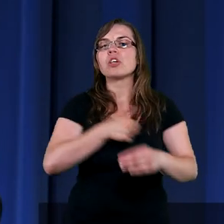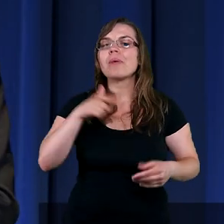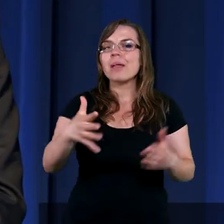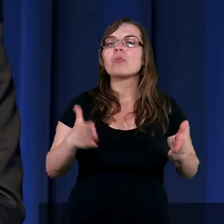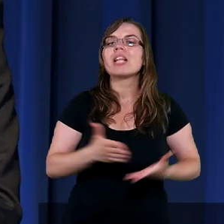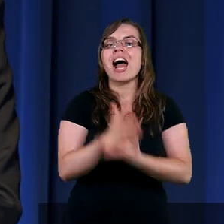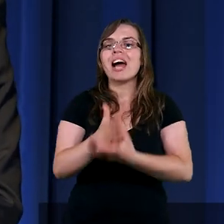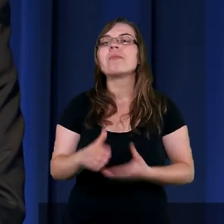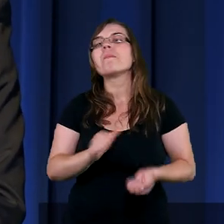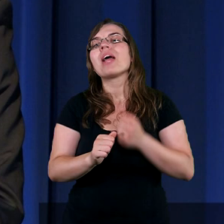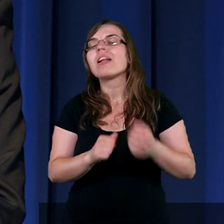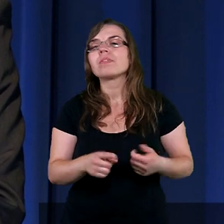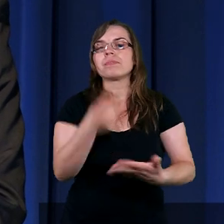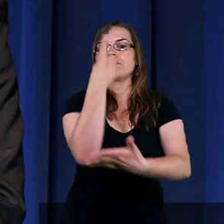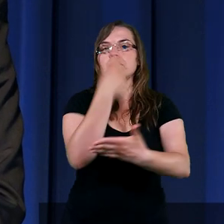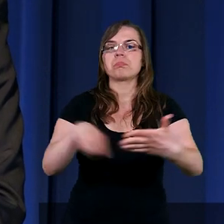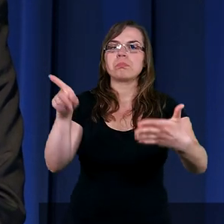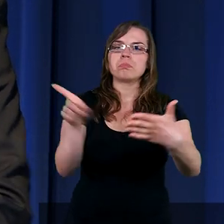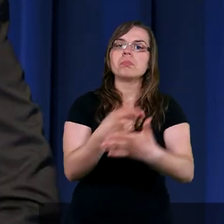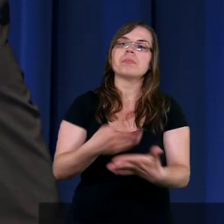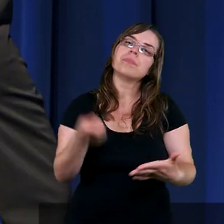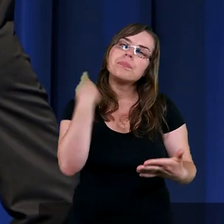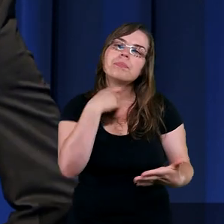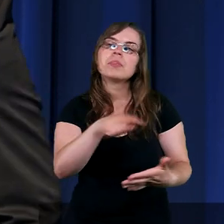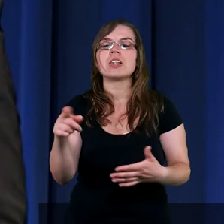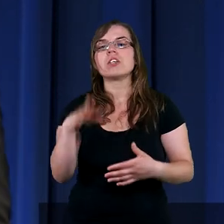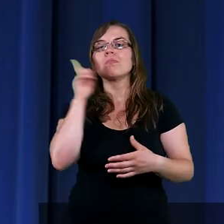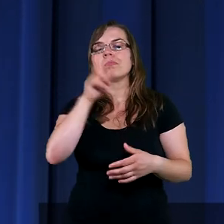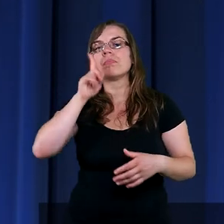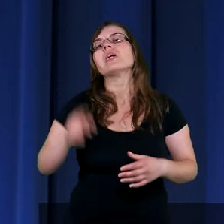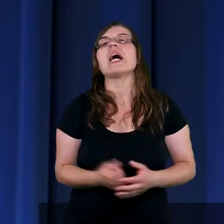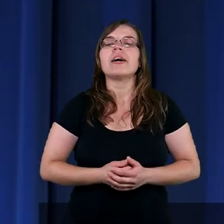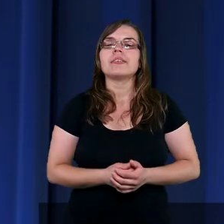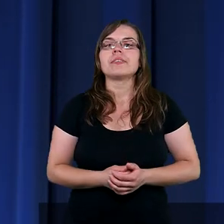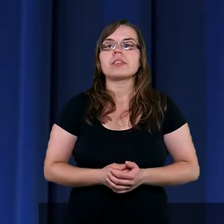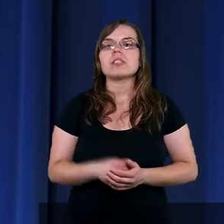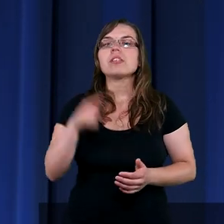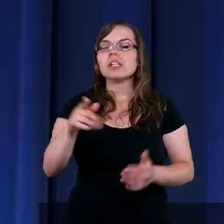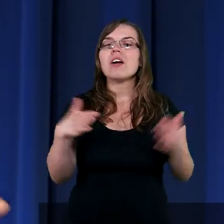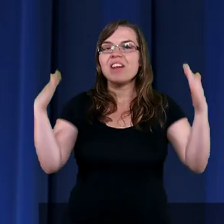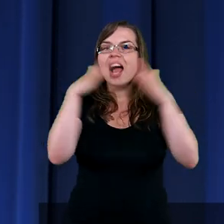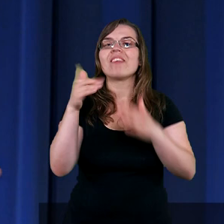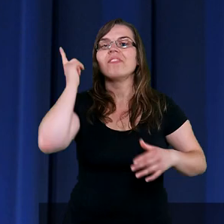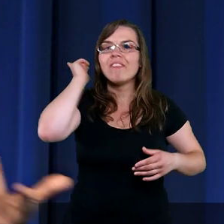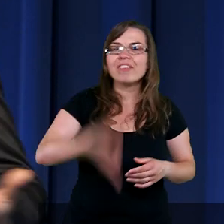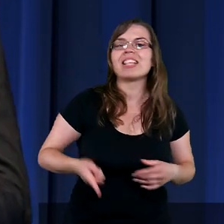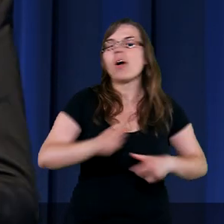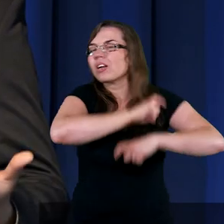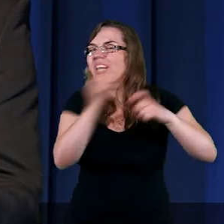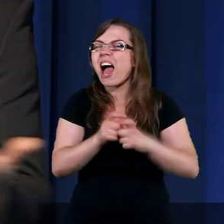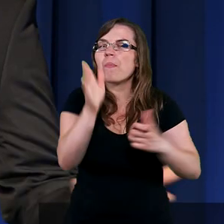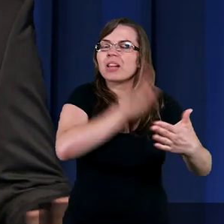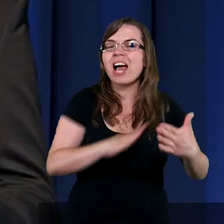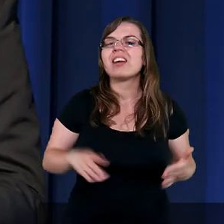zaradzić, mianowicie zlikwidować chłopców. I tak, i Faraon wtedy wydał całemu narodowi